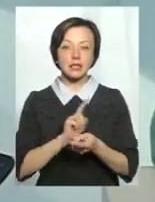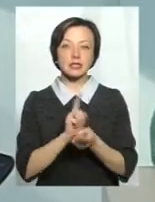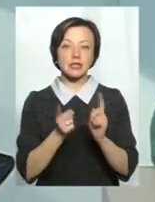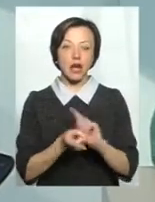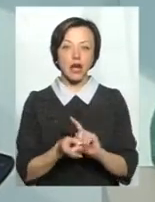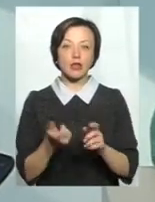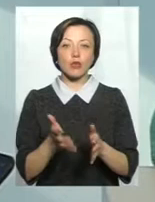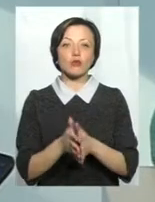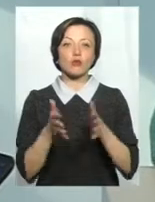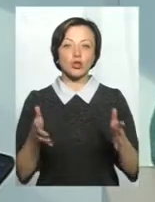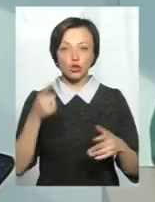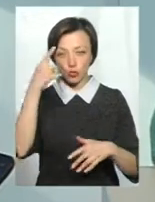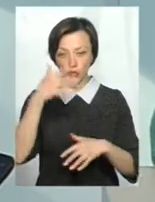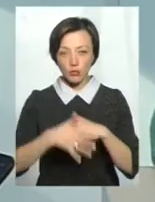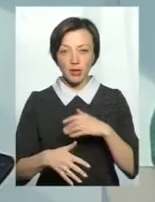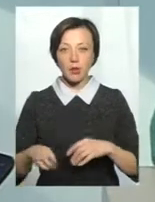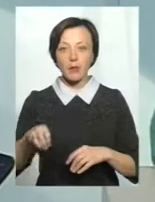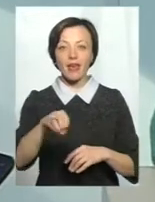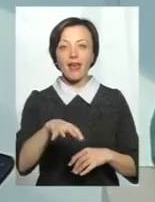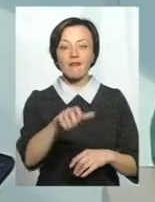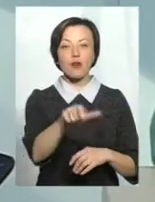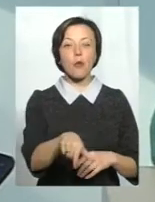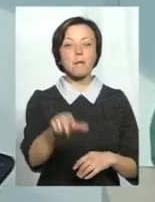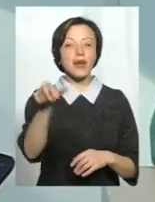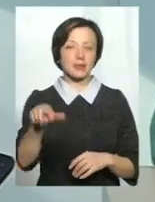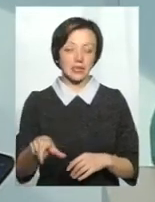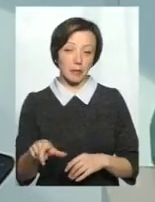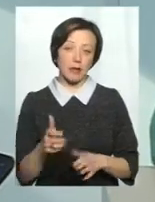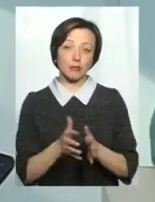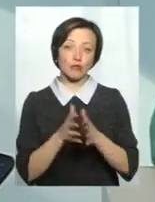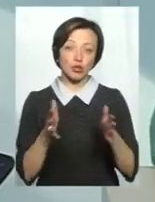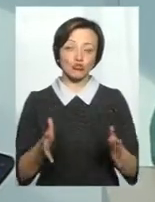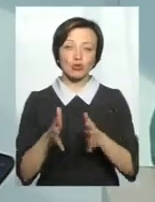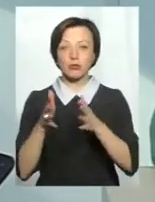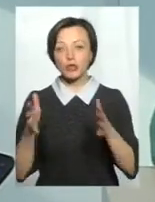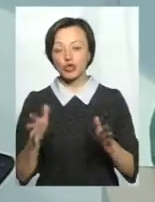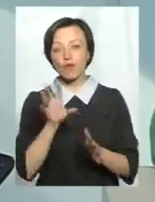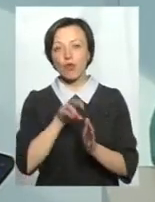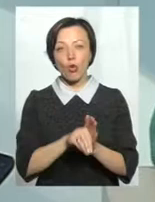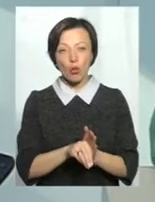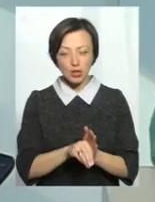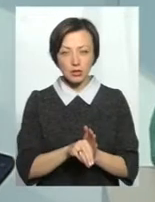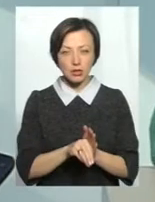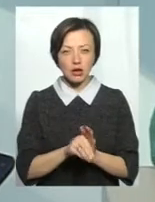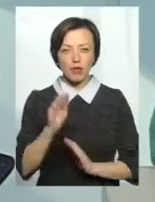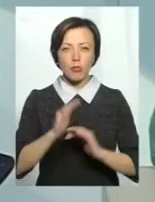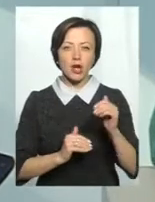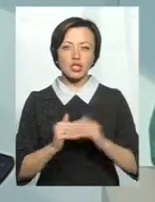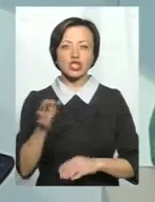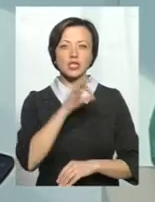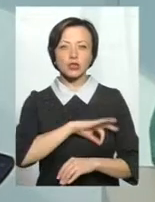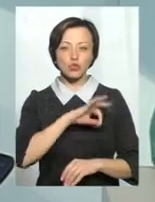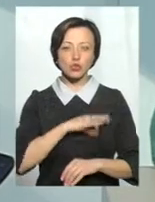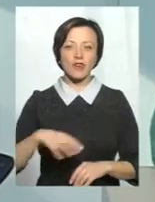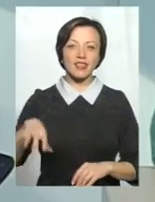доступно для розуміння європейців і все більше і більше входить в практичне застосування